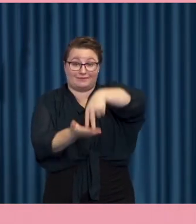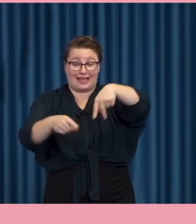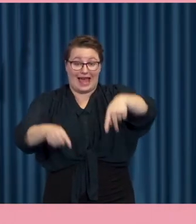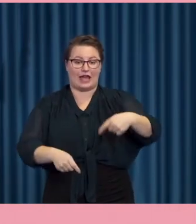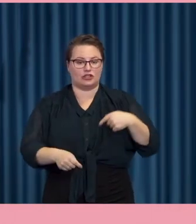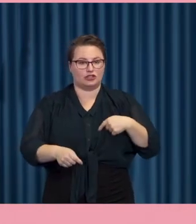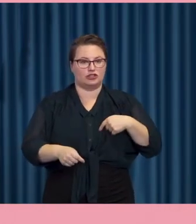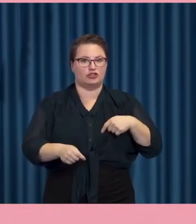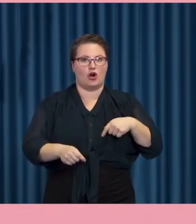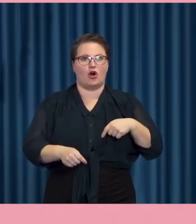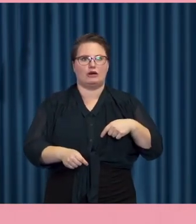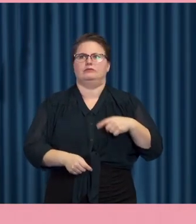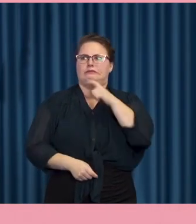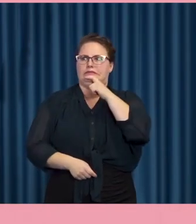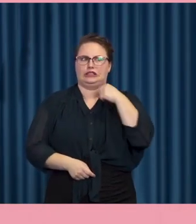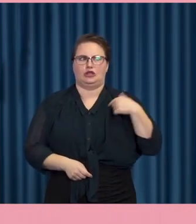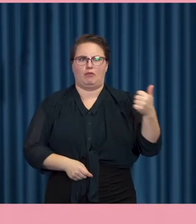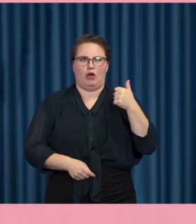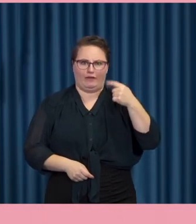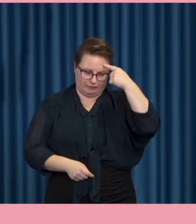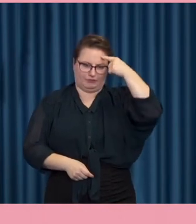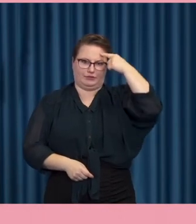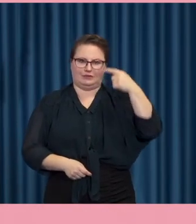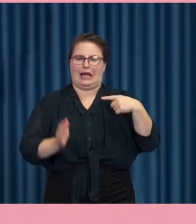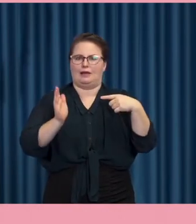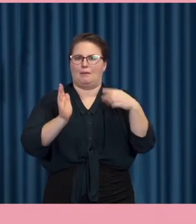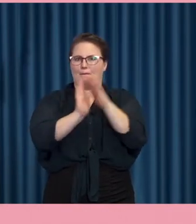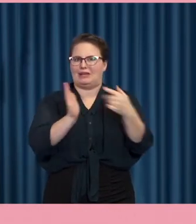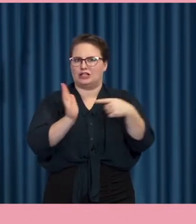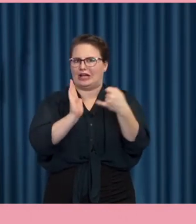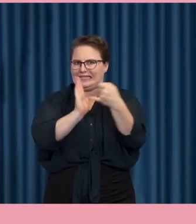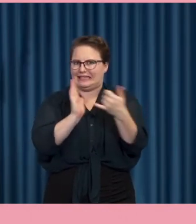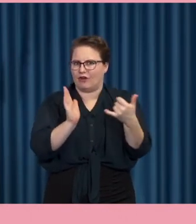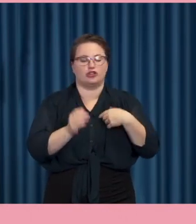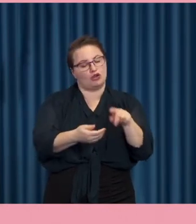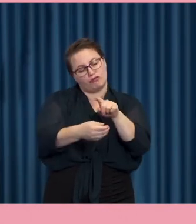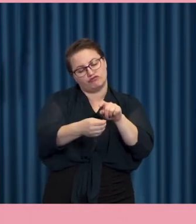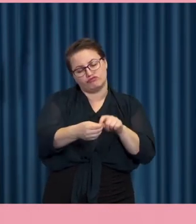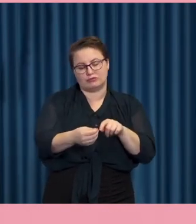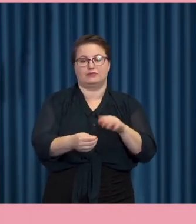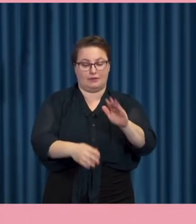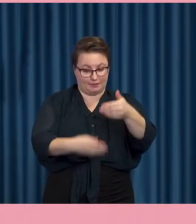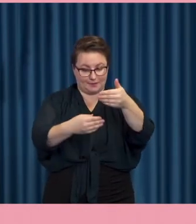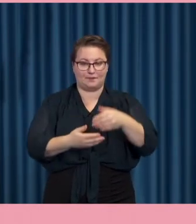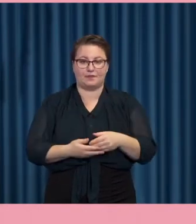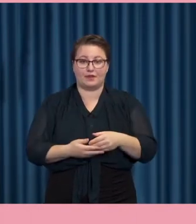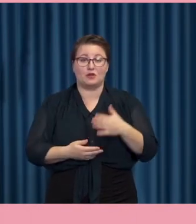bibliotekslagen. Jag kände att jag behövde fräsa upp den. Så den här berättelsen var ju olika